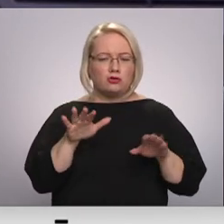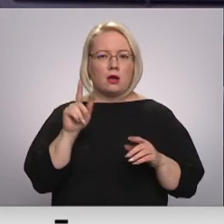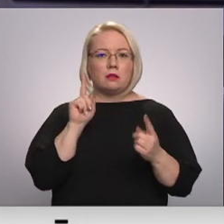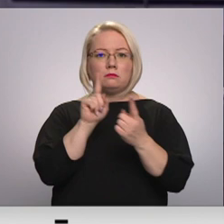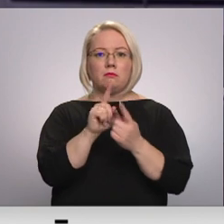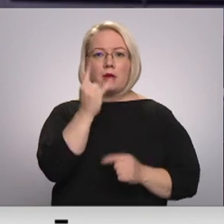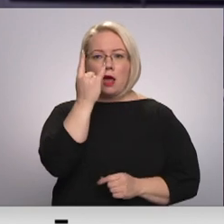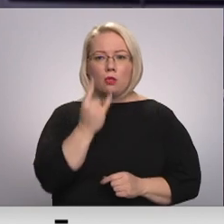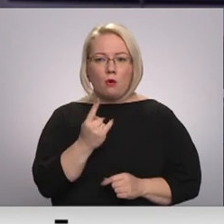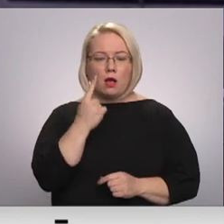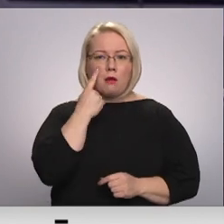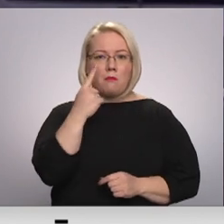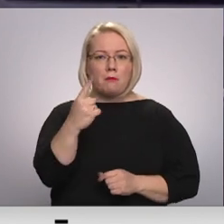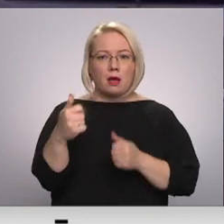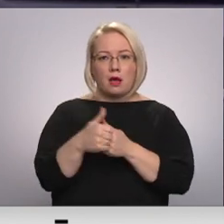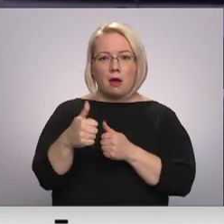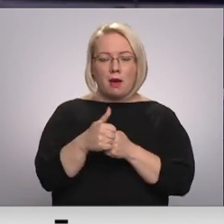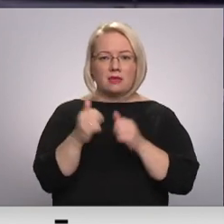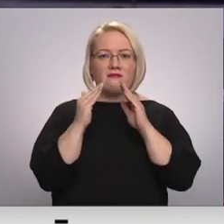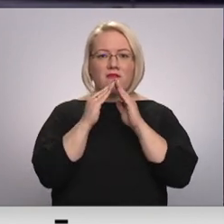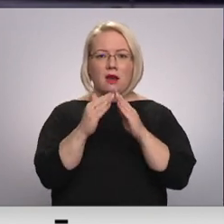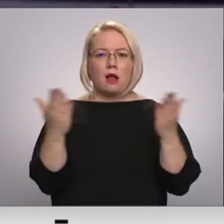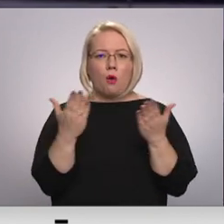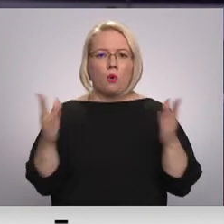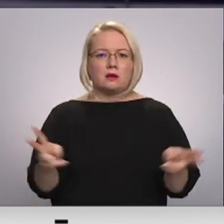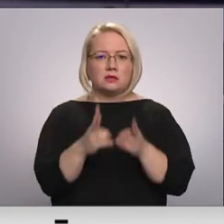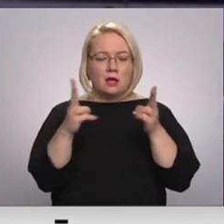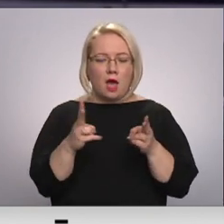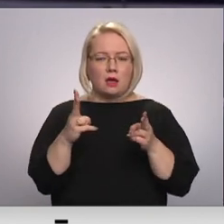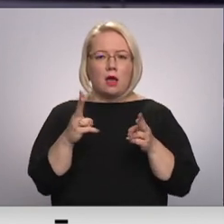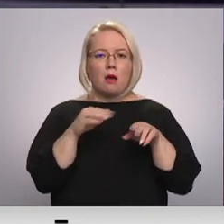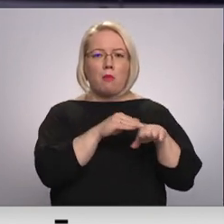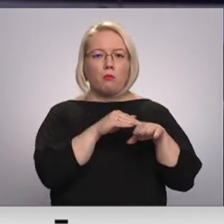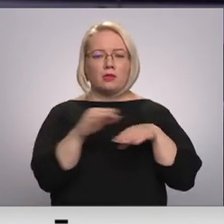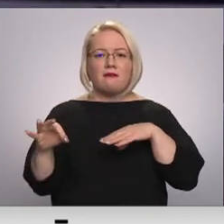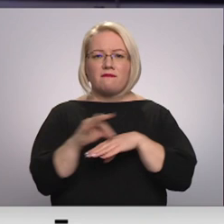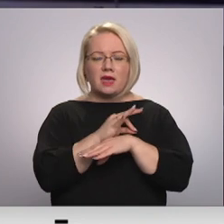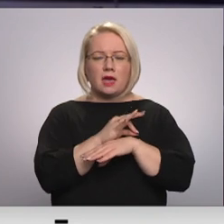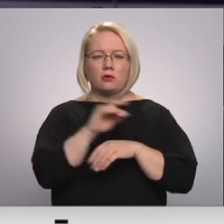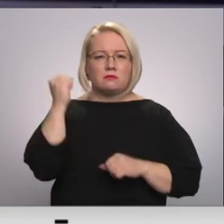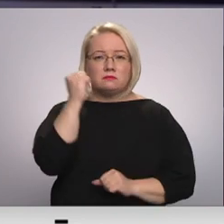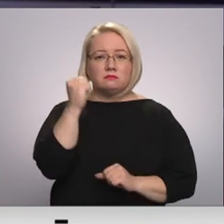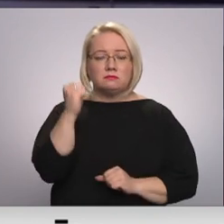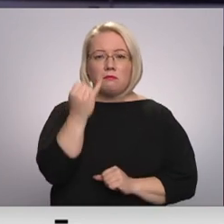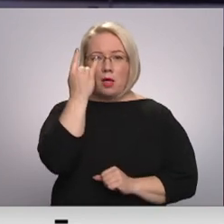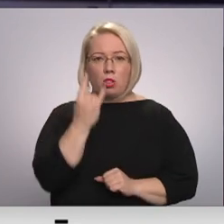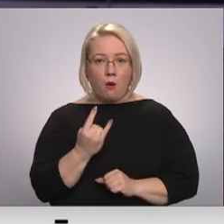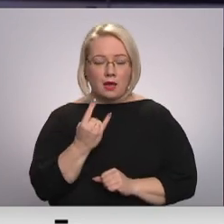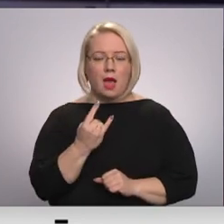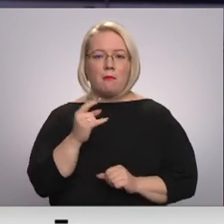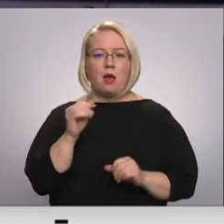piegāja pie loga, tad pamanīju, ka kaimiņiem verandā kaut kas deg. Pamodināja vīru un izskreju dauzīt pie logiem kaimiņiem.